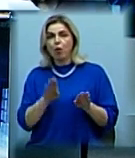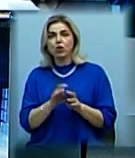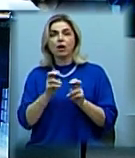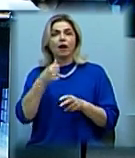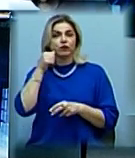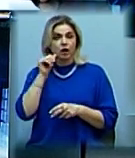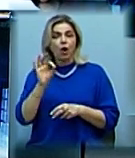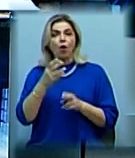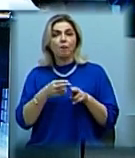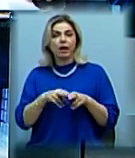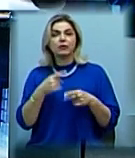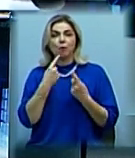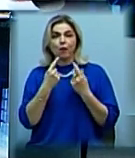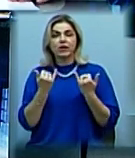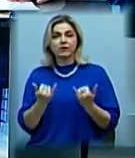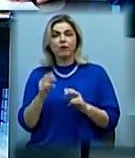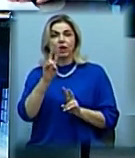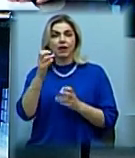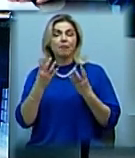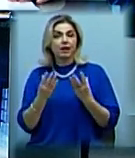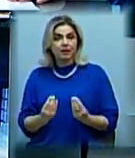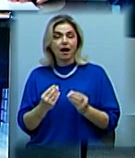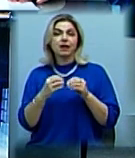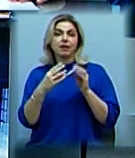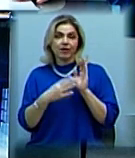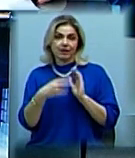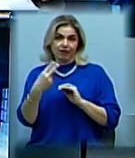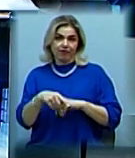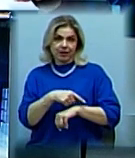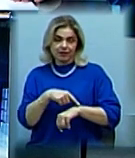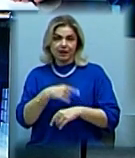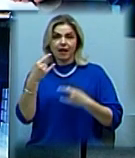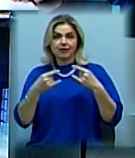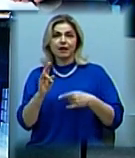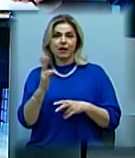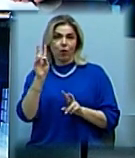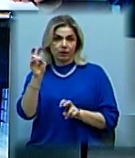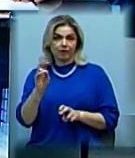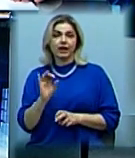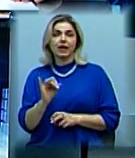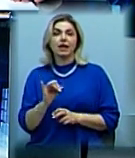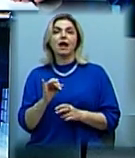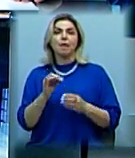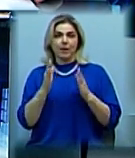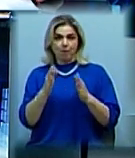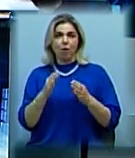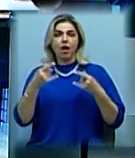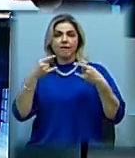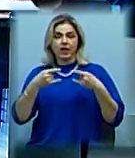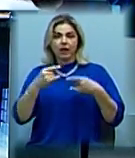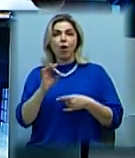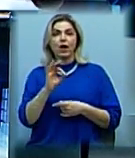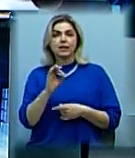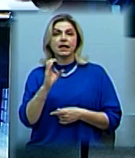Про це сьогодні поговоримо в програмі «Тема дня» о 19.20 на телеканалі «Миколаїв». Гість прямого ефіру – Олександр